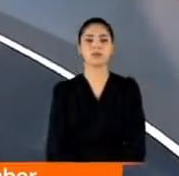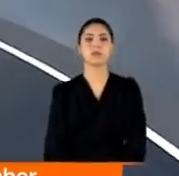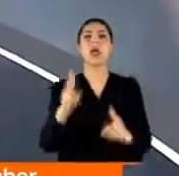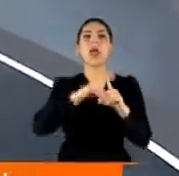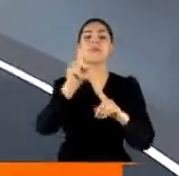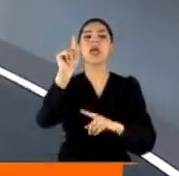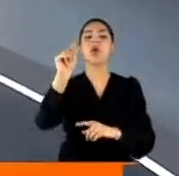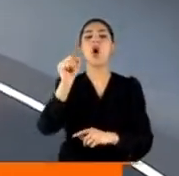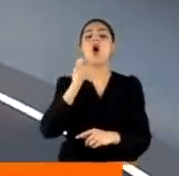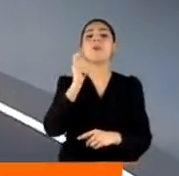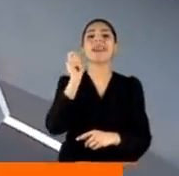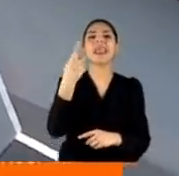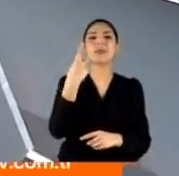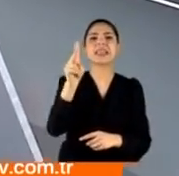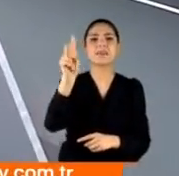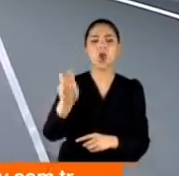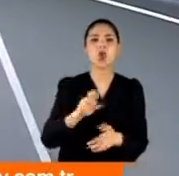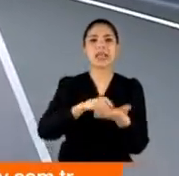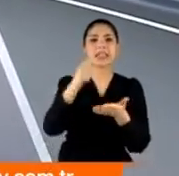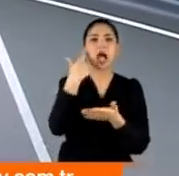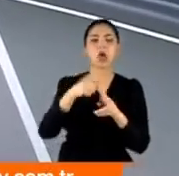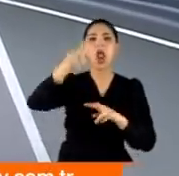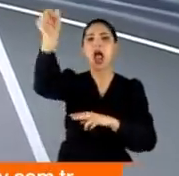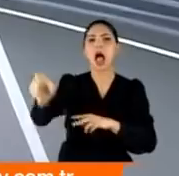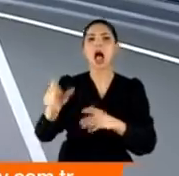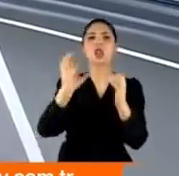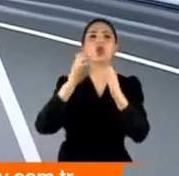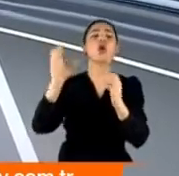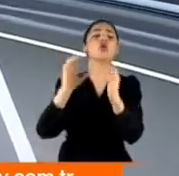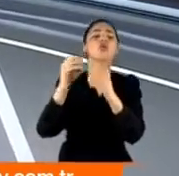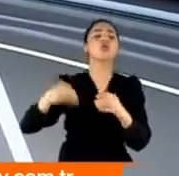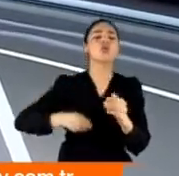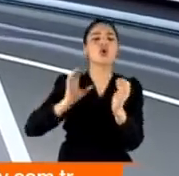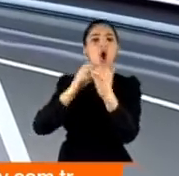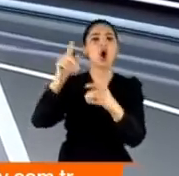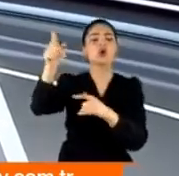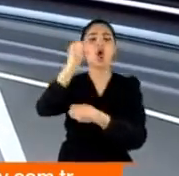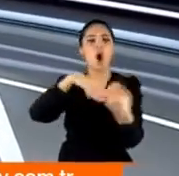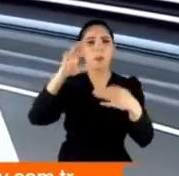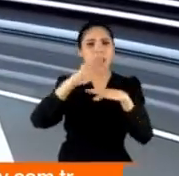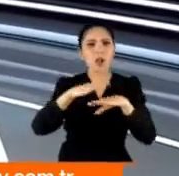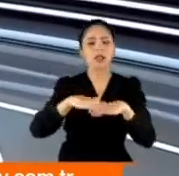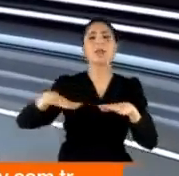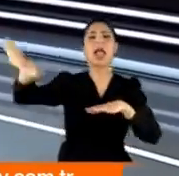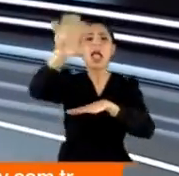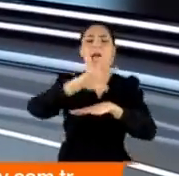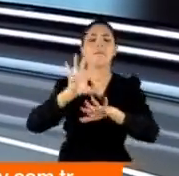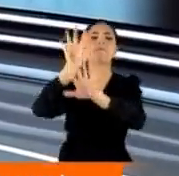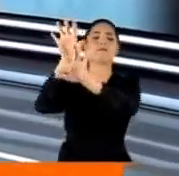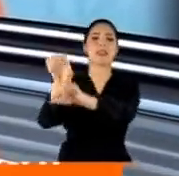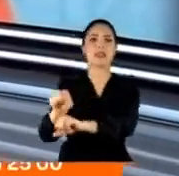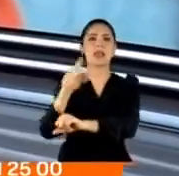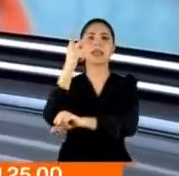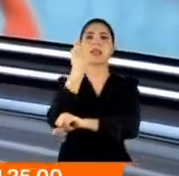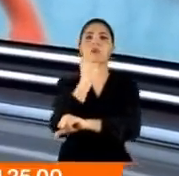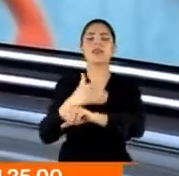Emniyet 11 Temmuz 2018'de Adnan Oktar suç örgüten yönelik operasyon yapmıştı. Adnan Oktar ve çevresindekiler o operasyonda yakalanmıştı.